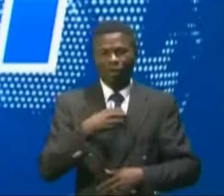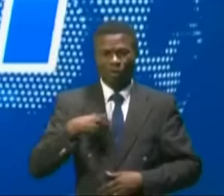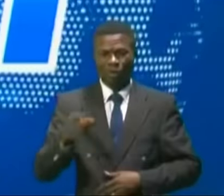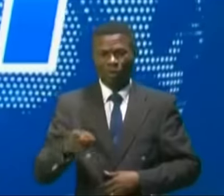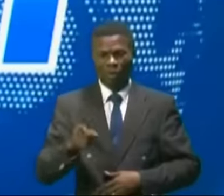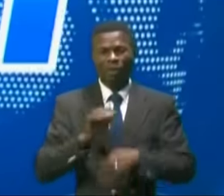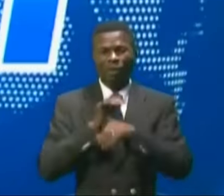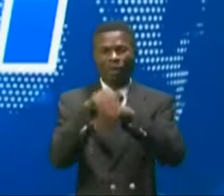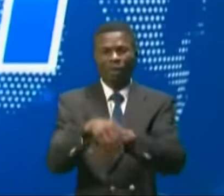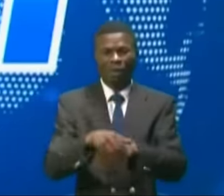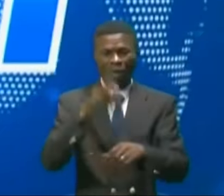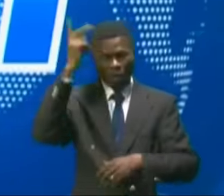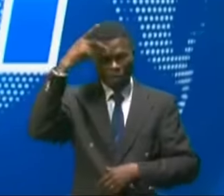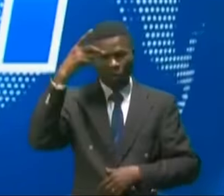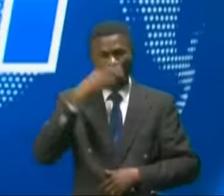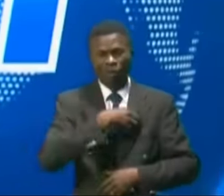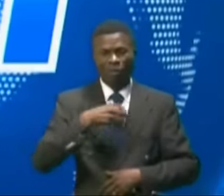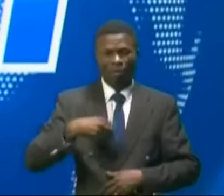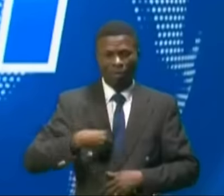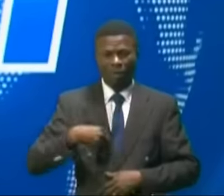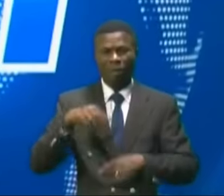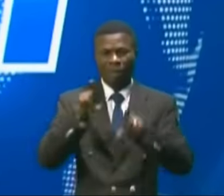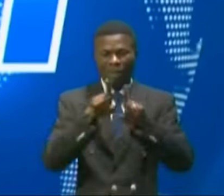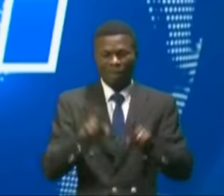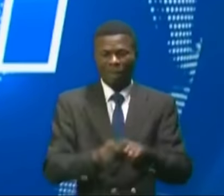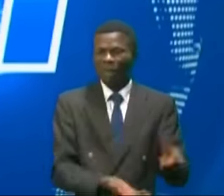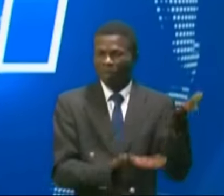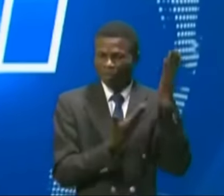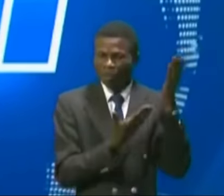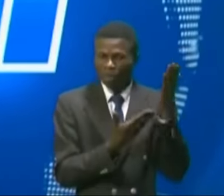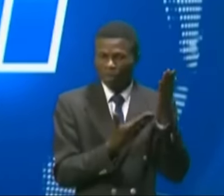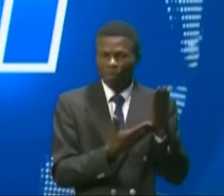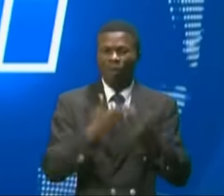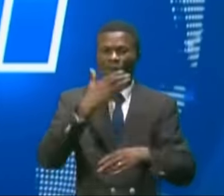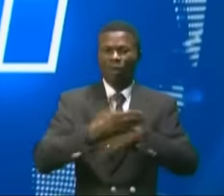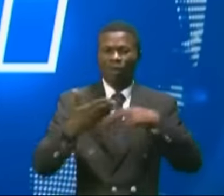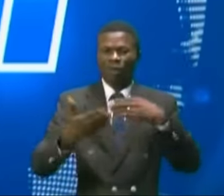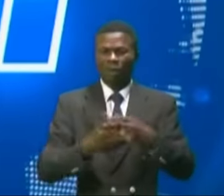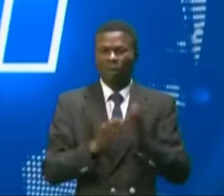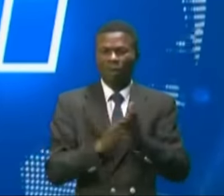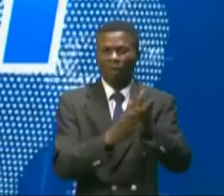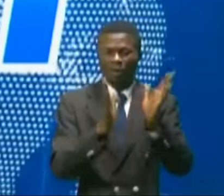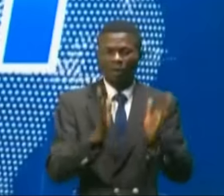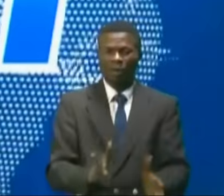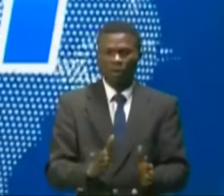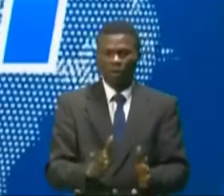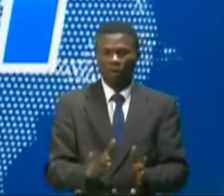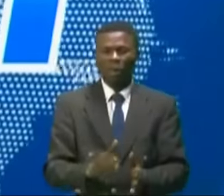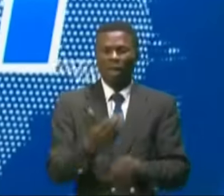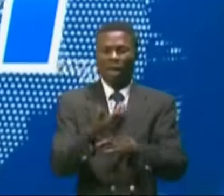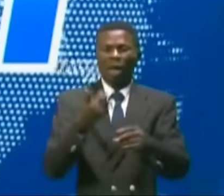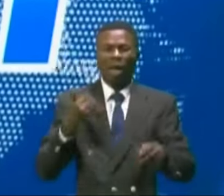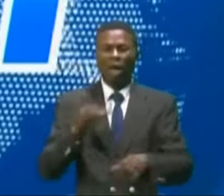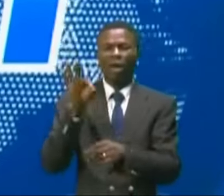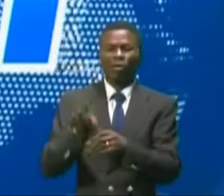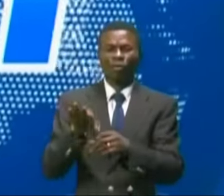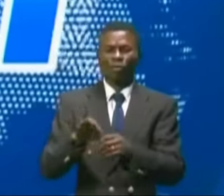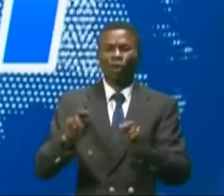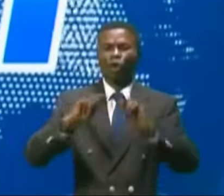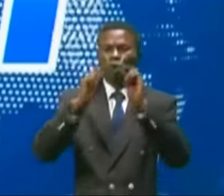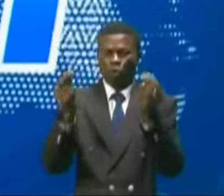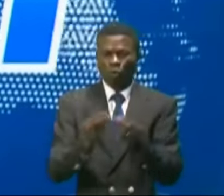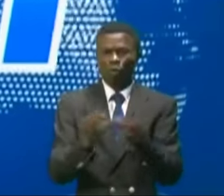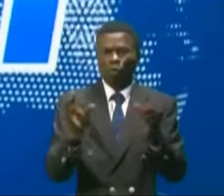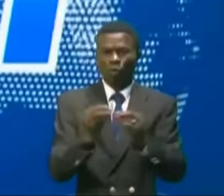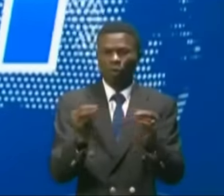sur la participation politique des femmes et la nécessité de la construction du leadership post-électoral. Un cadre qui a réuni